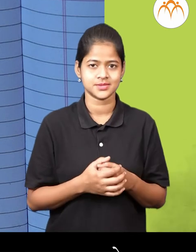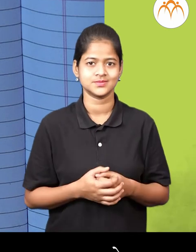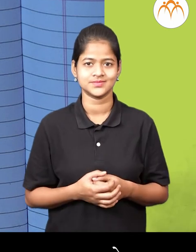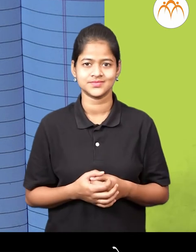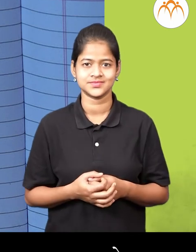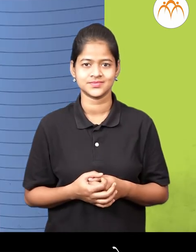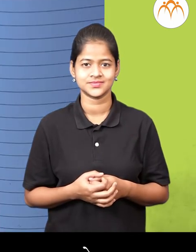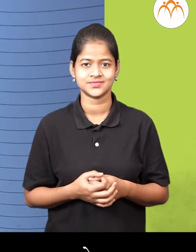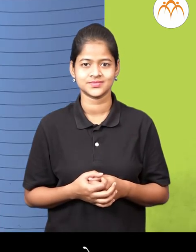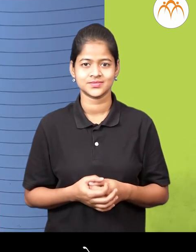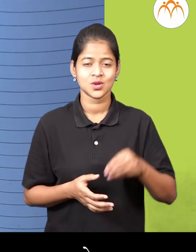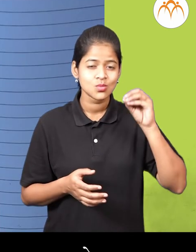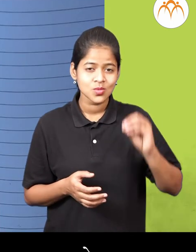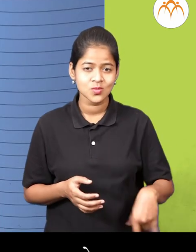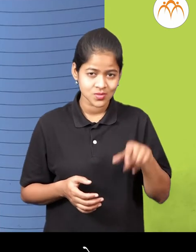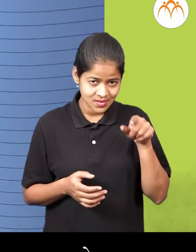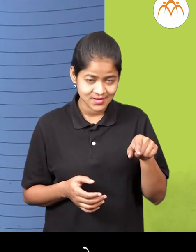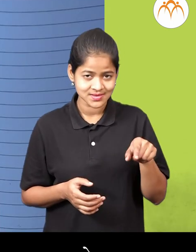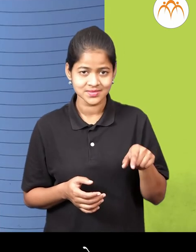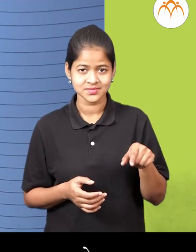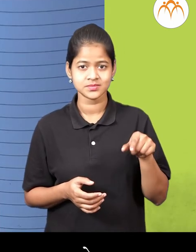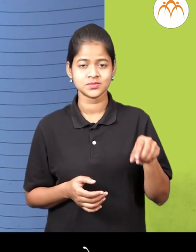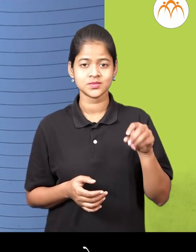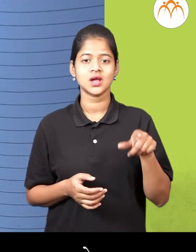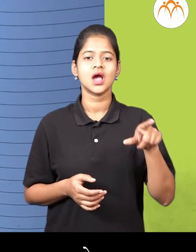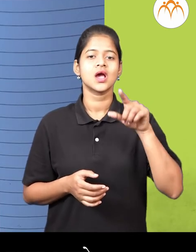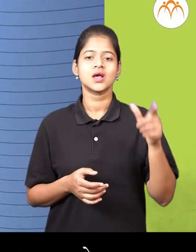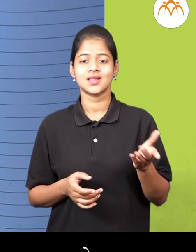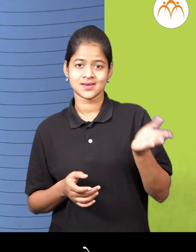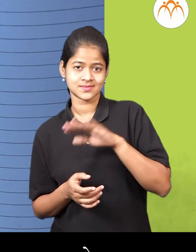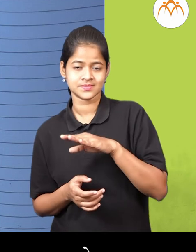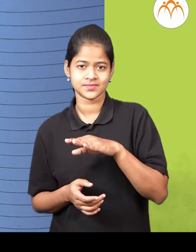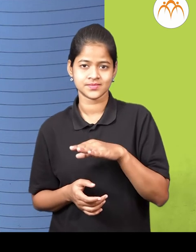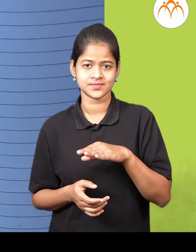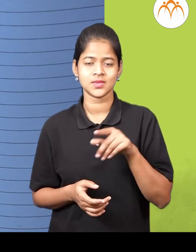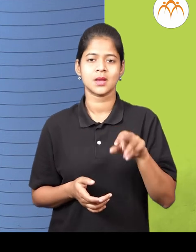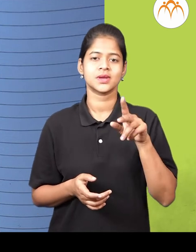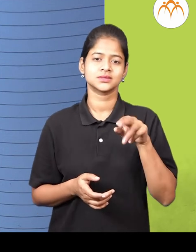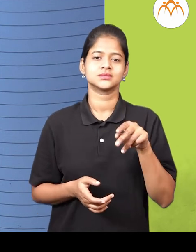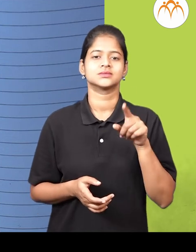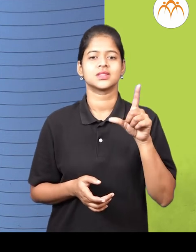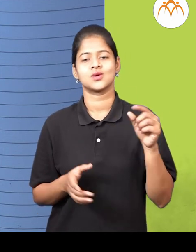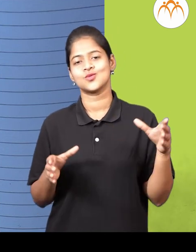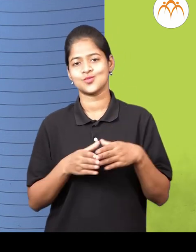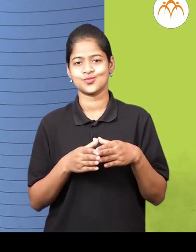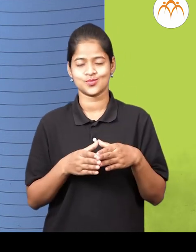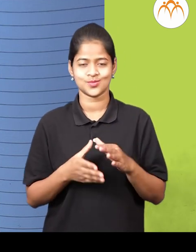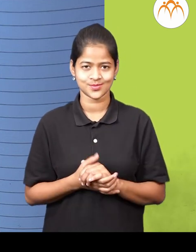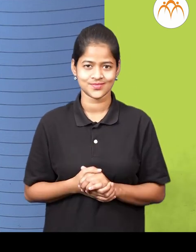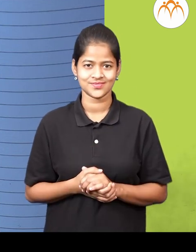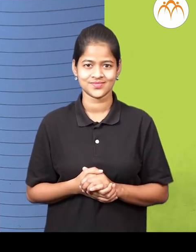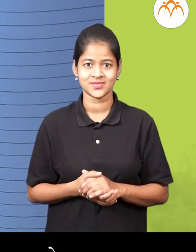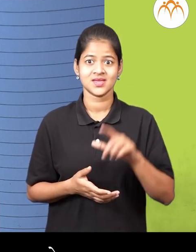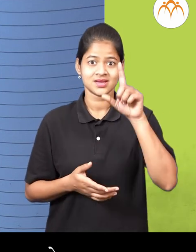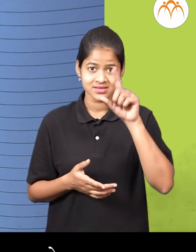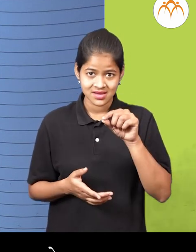एकक आचा डावया बाजुला दशक स्थान अस्ते एक दशक मंजे दहा